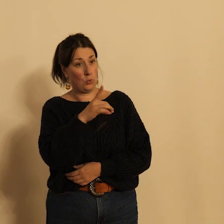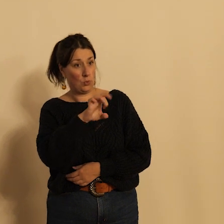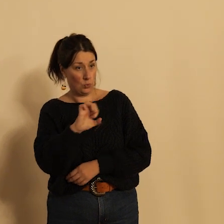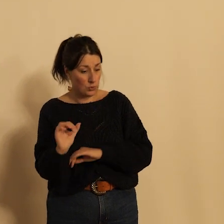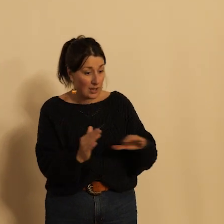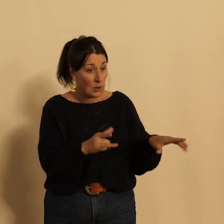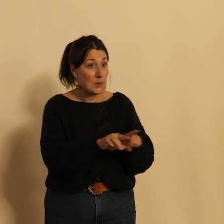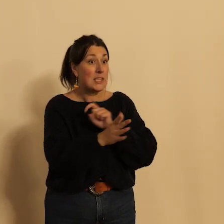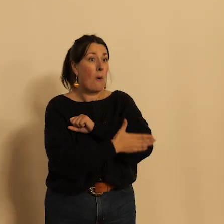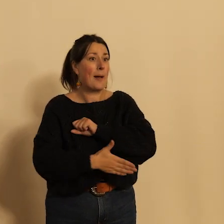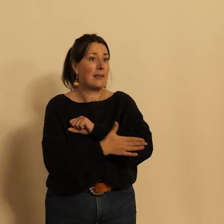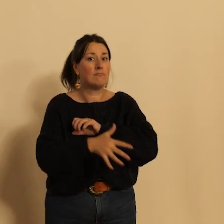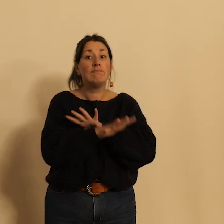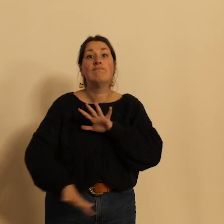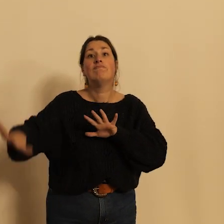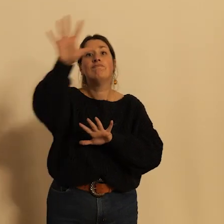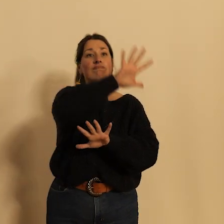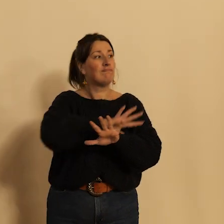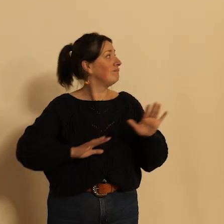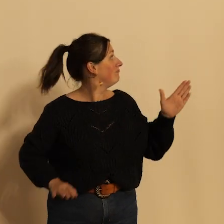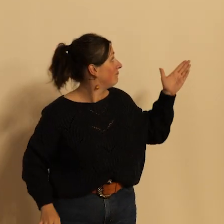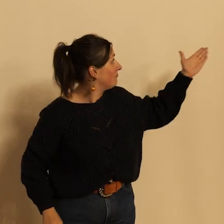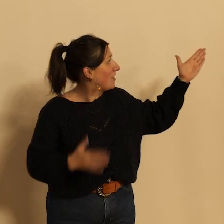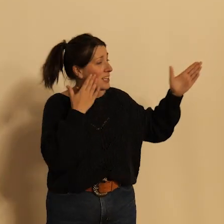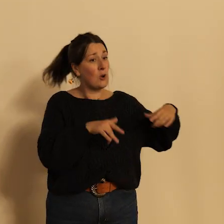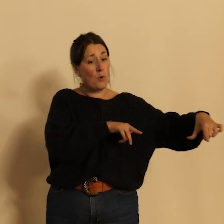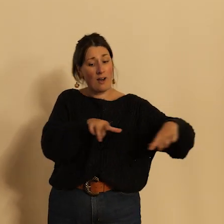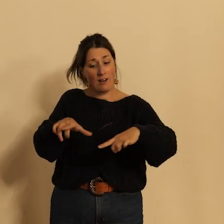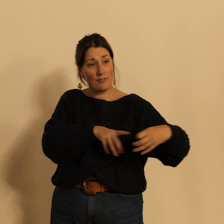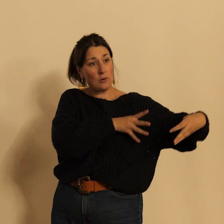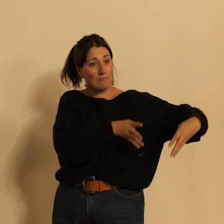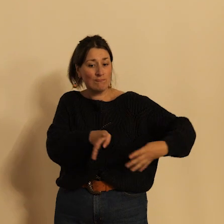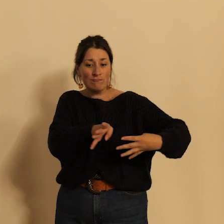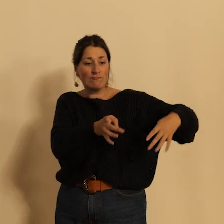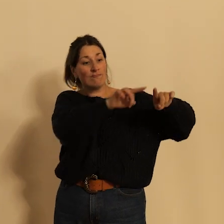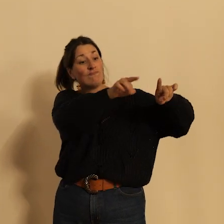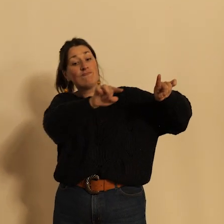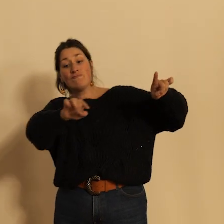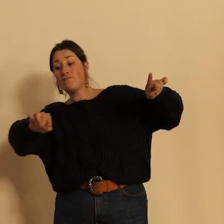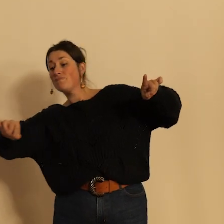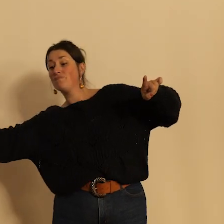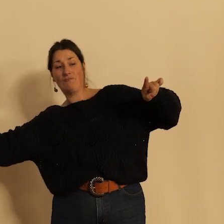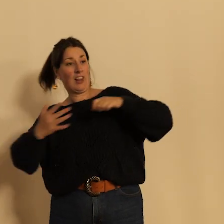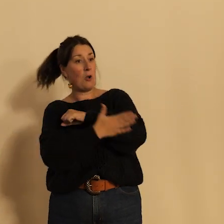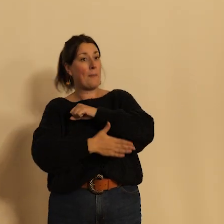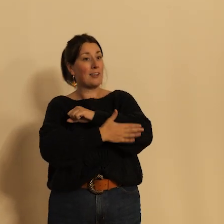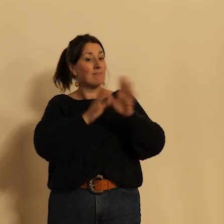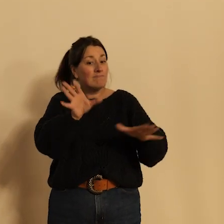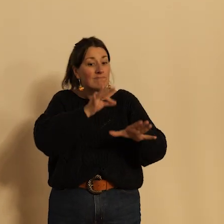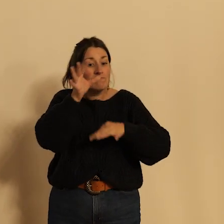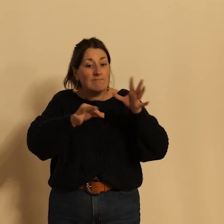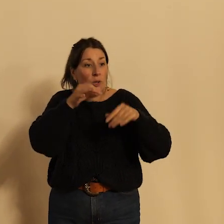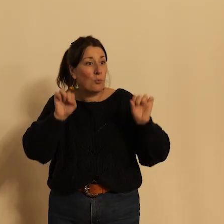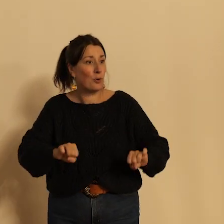campagne environnante dans l'itinéraire Loire à vélo associé aussi à une autre qualité de